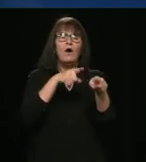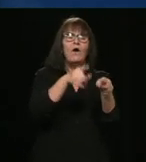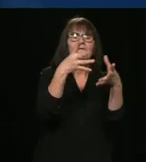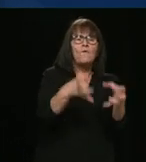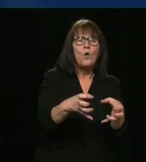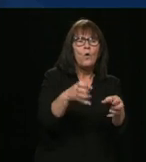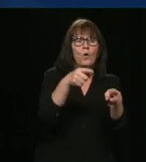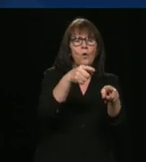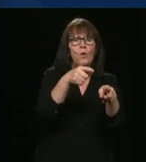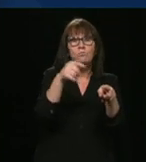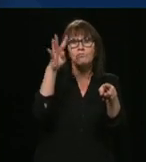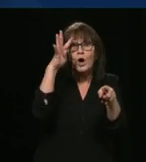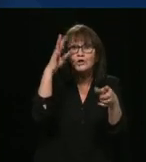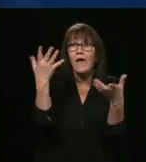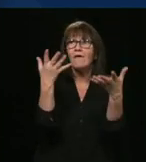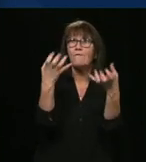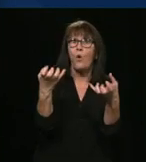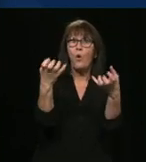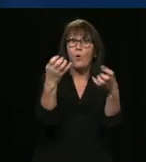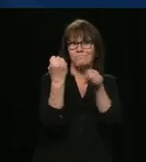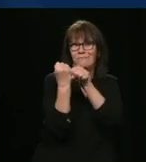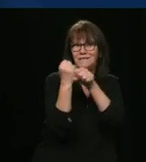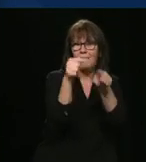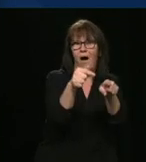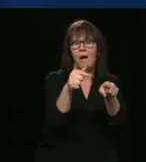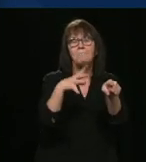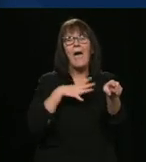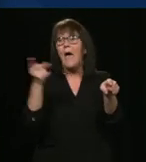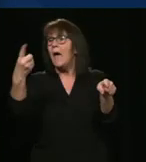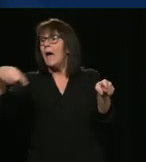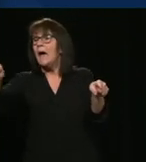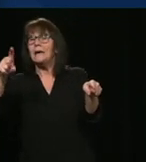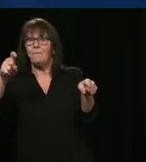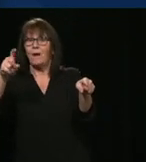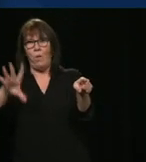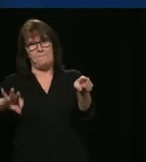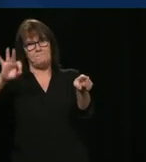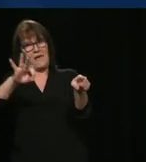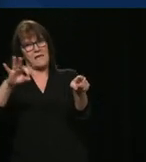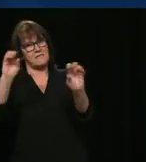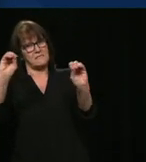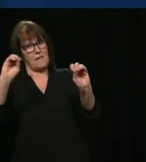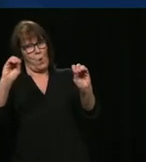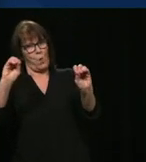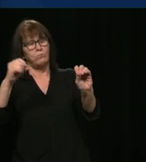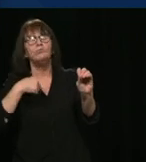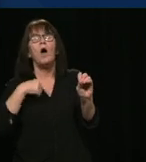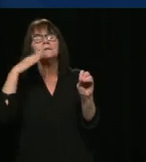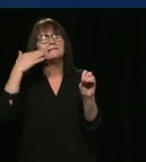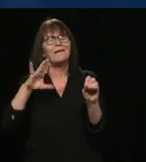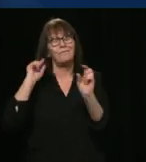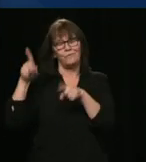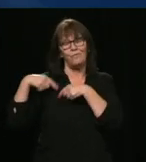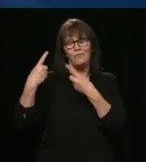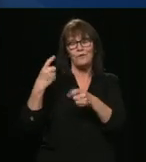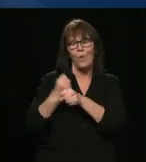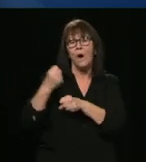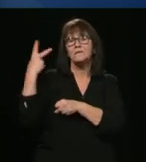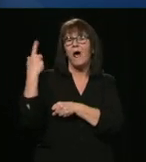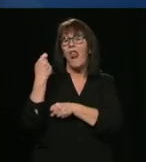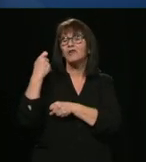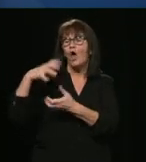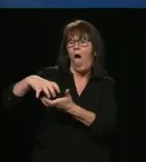rien coûter aux contribuables. Parce que oui, depuis qu'on est là, depuis trois ans, on a investi des sommes records en éducation,